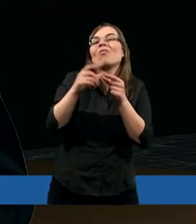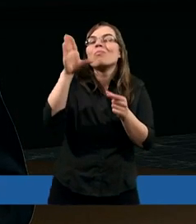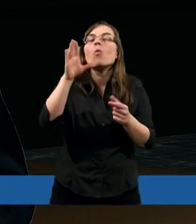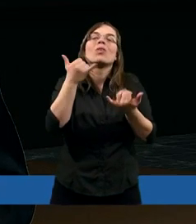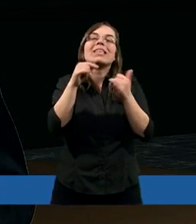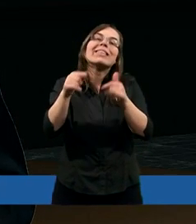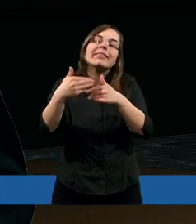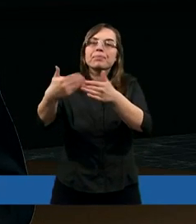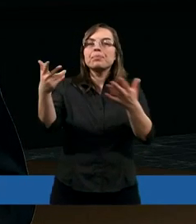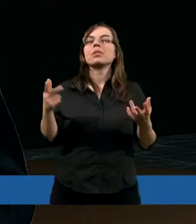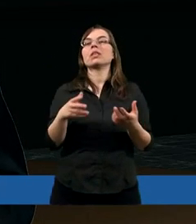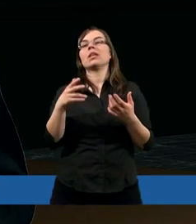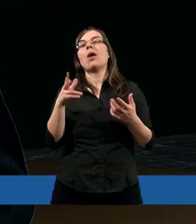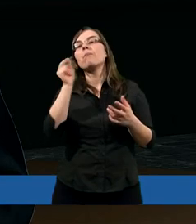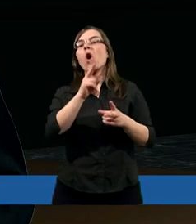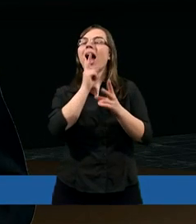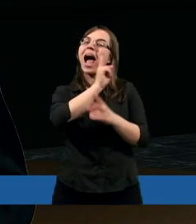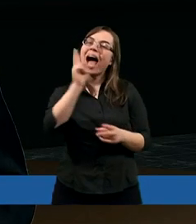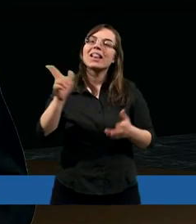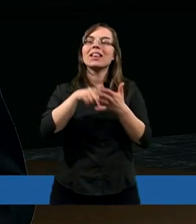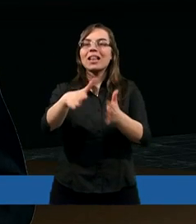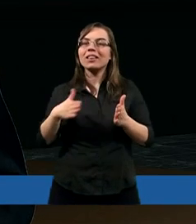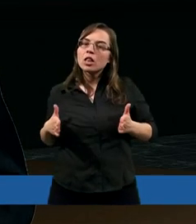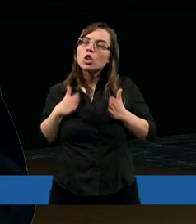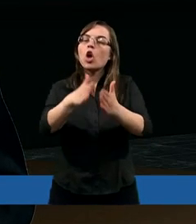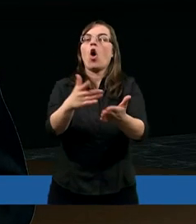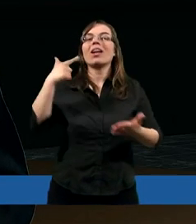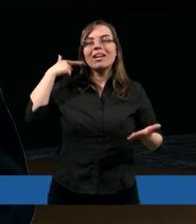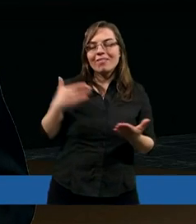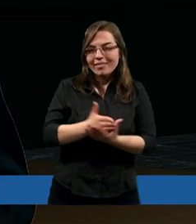każdy na tej drodze wiary